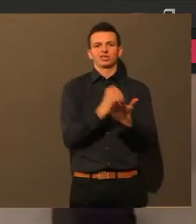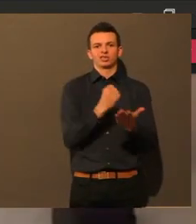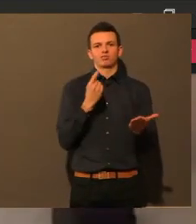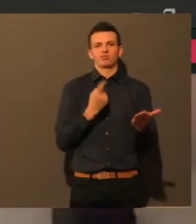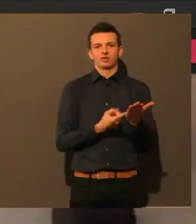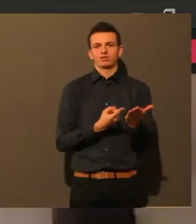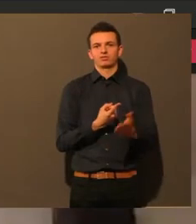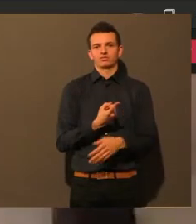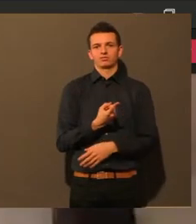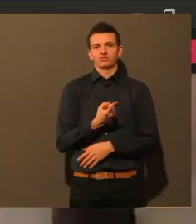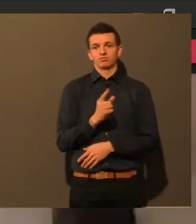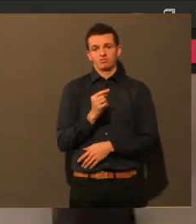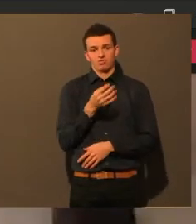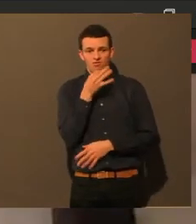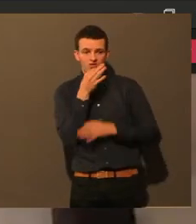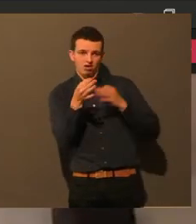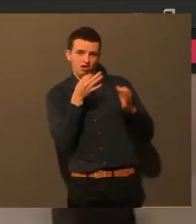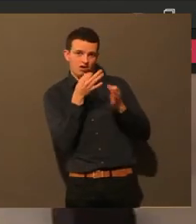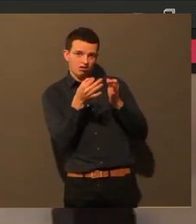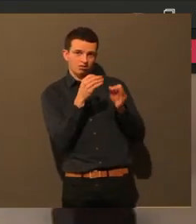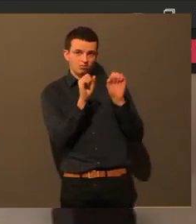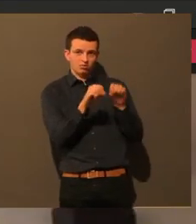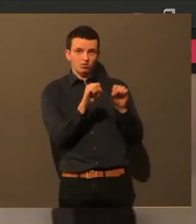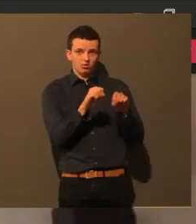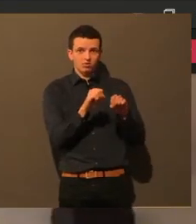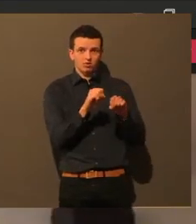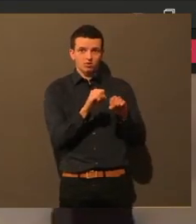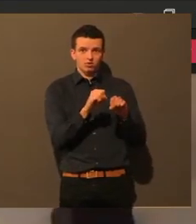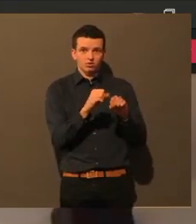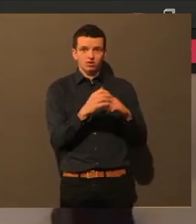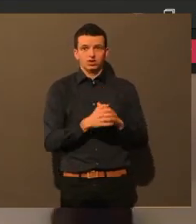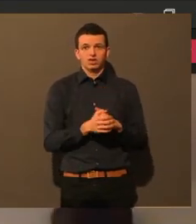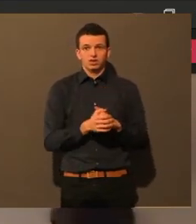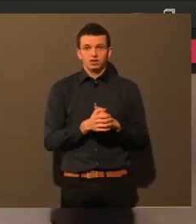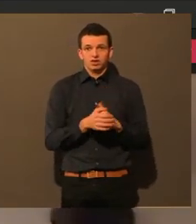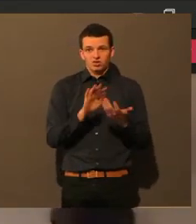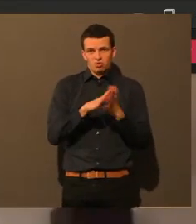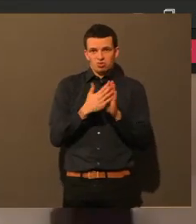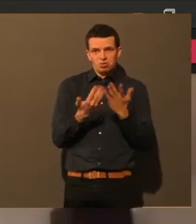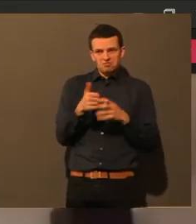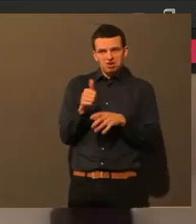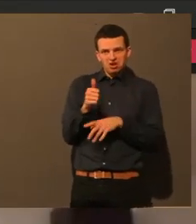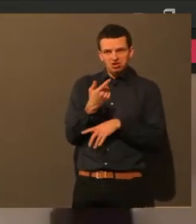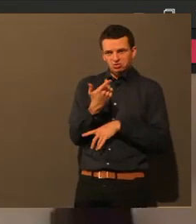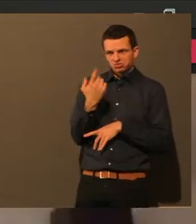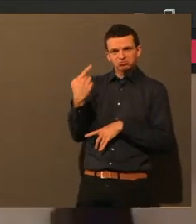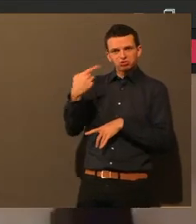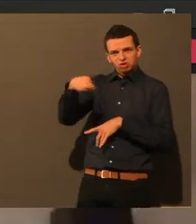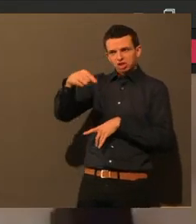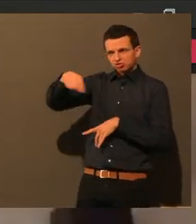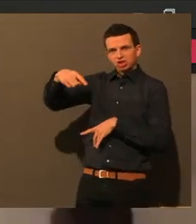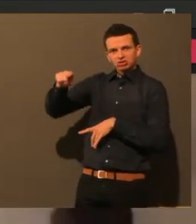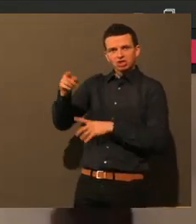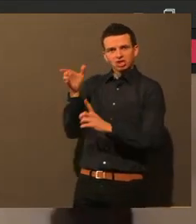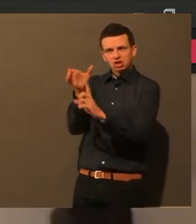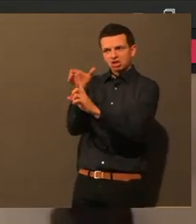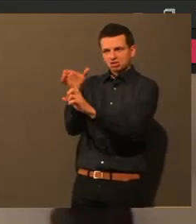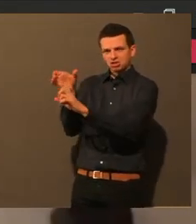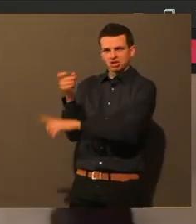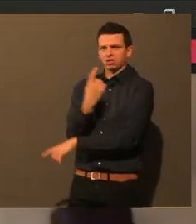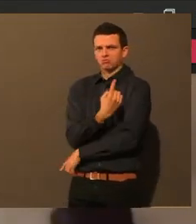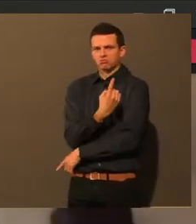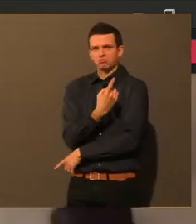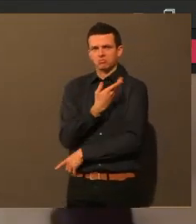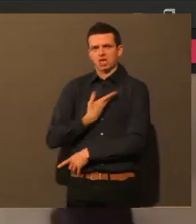ich mich, wer wird von wem in Quarantäne geschickt und wenn ja, wie lange bleibt er da drin? Wer hat er vergessen? Sehen wir den im